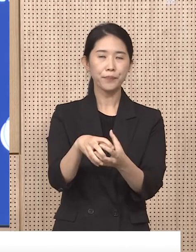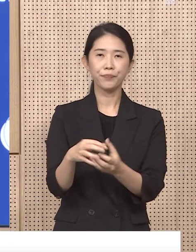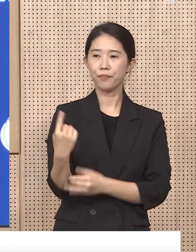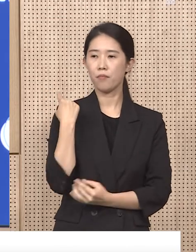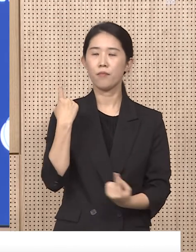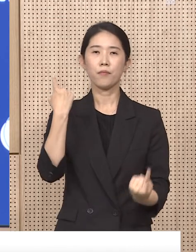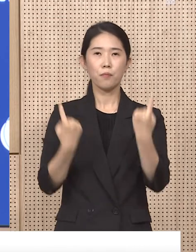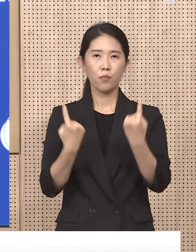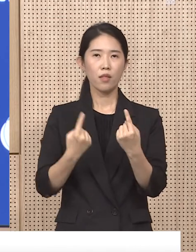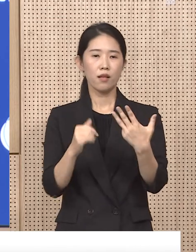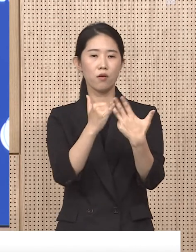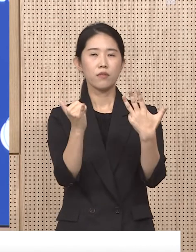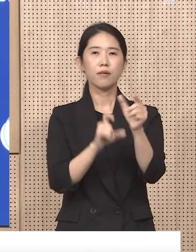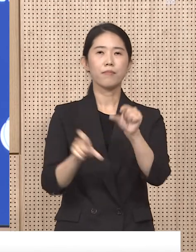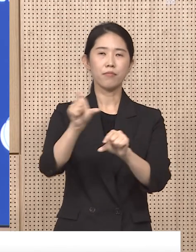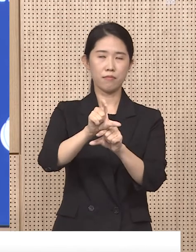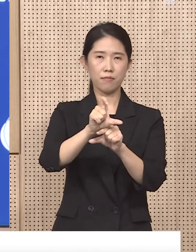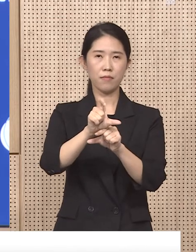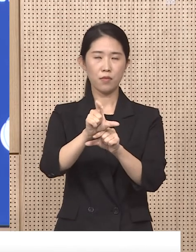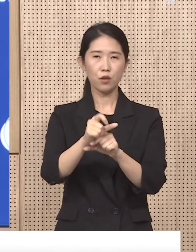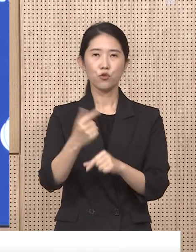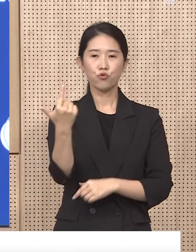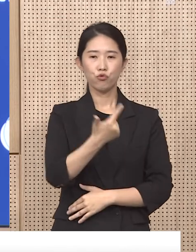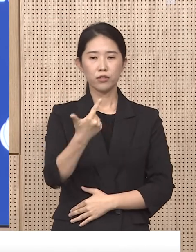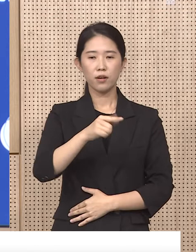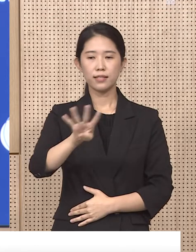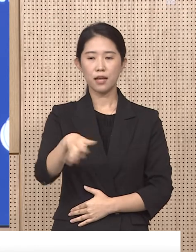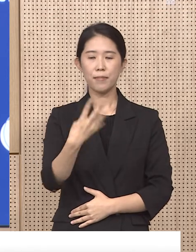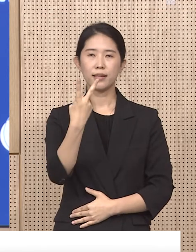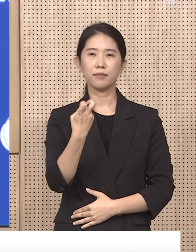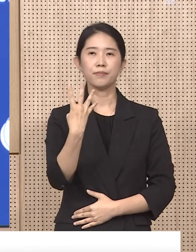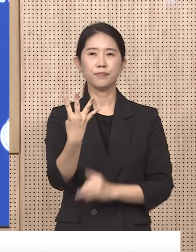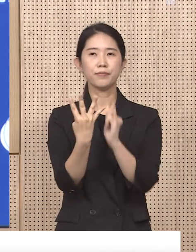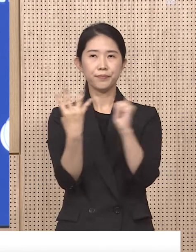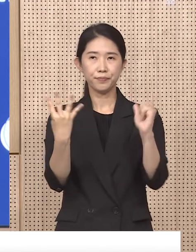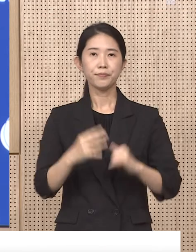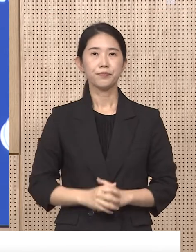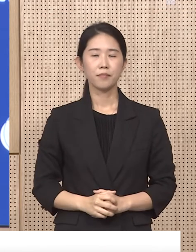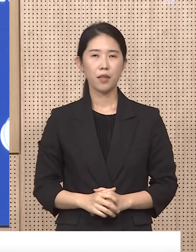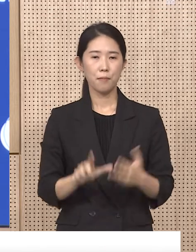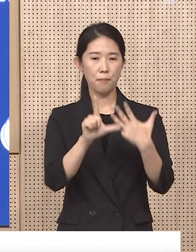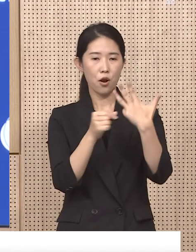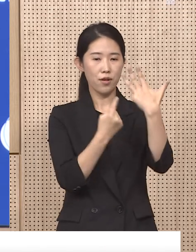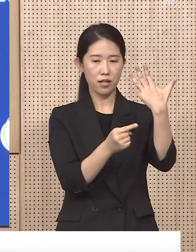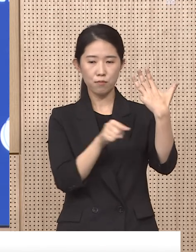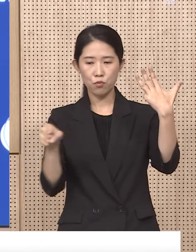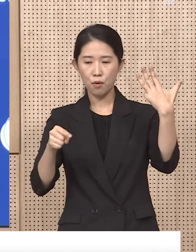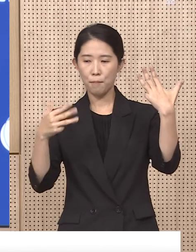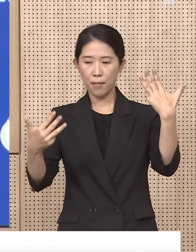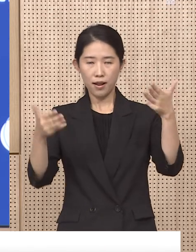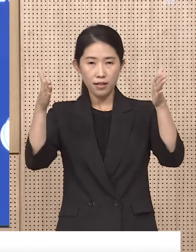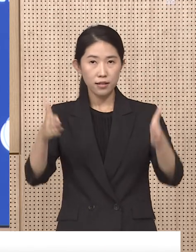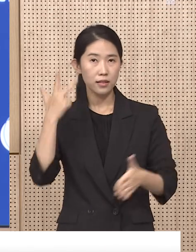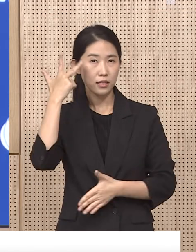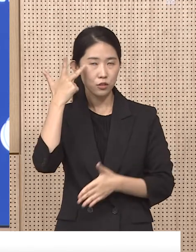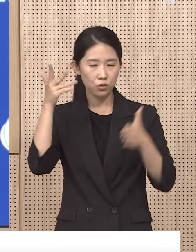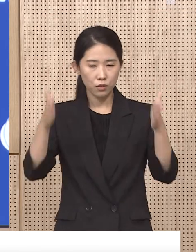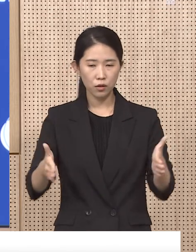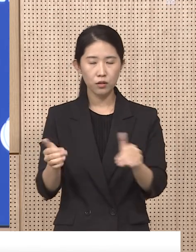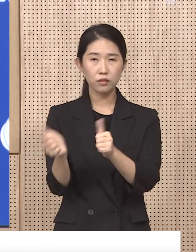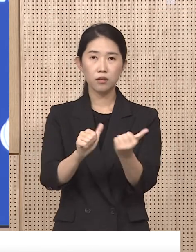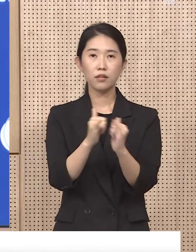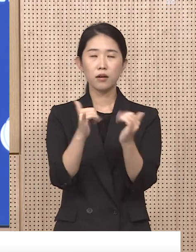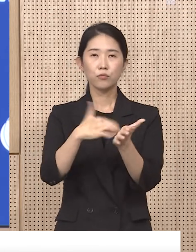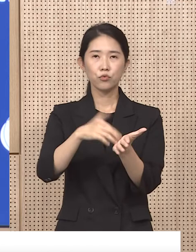오전 0시 대비 8명 증가한 6474명입니다. 8월 1일부터 8일까지 발생한 도내 사망자는